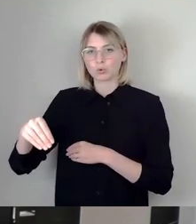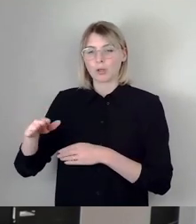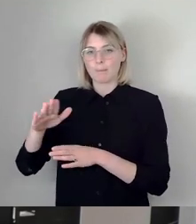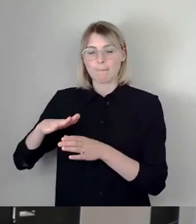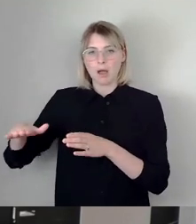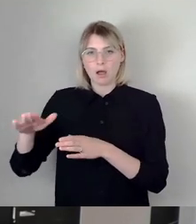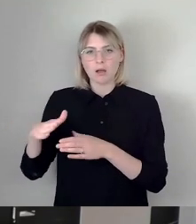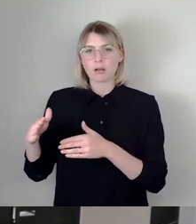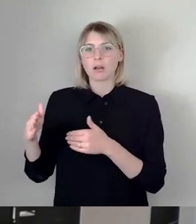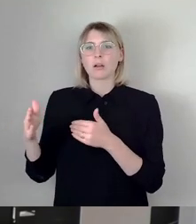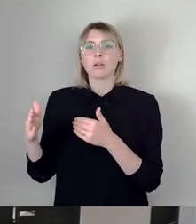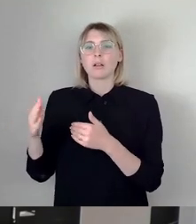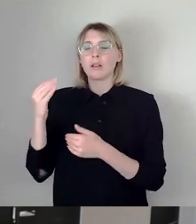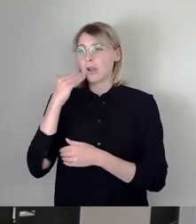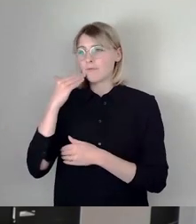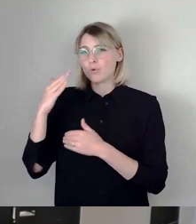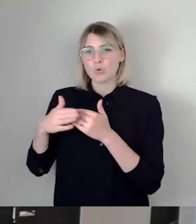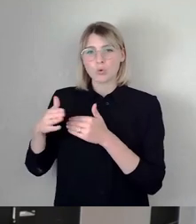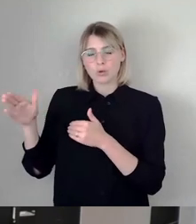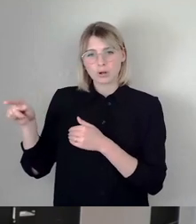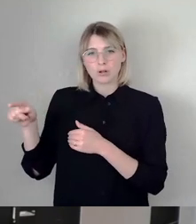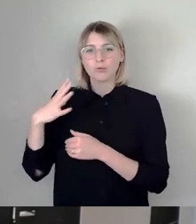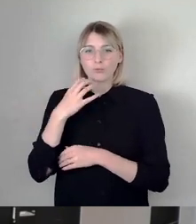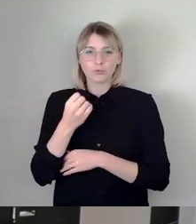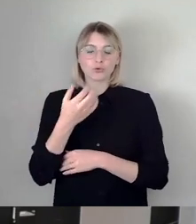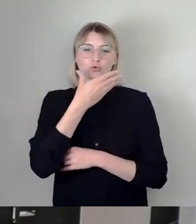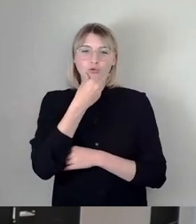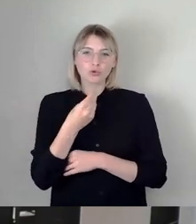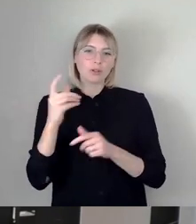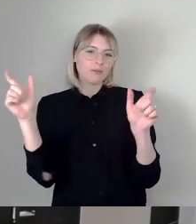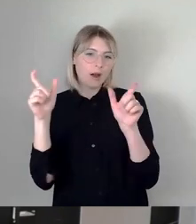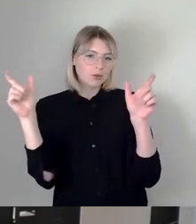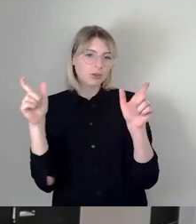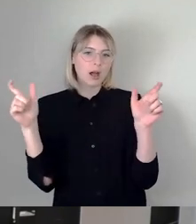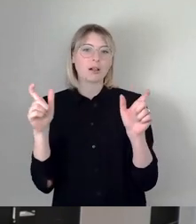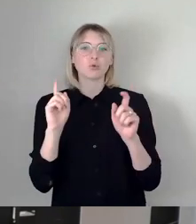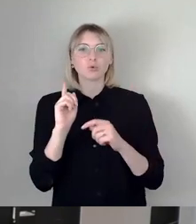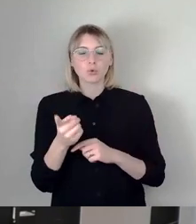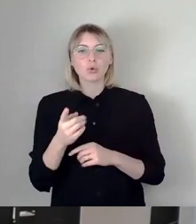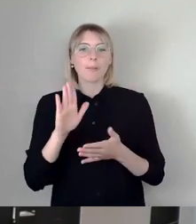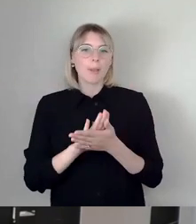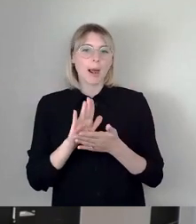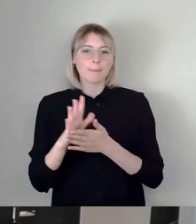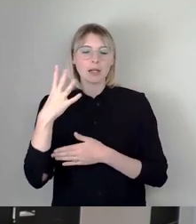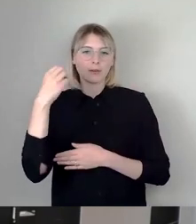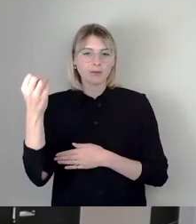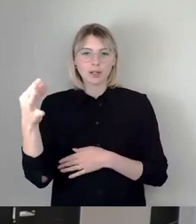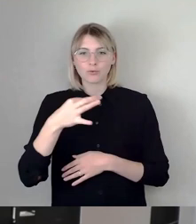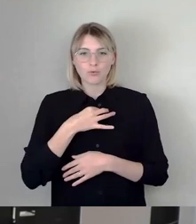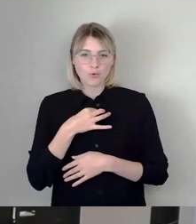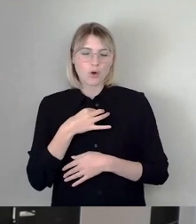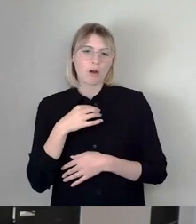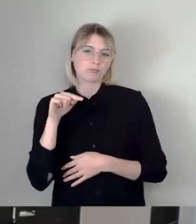Süden erhoffen uns nicht nur ein schönes Event, sondern auch einen bleibenden Gewinn für unseren Stadtteil. Ein